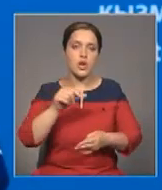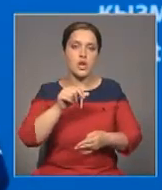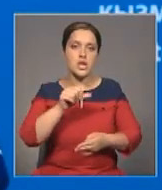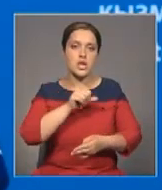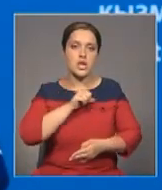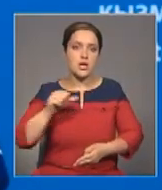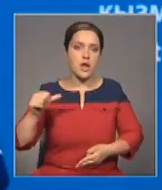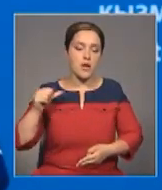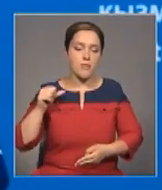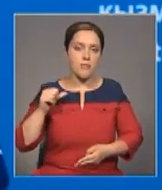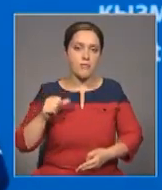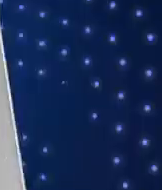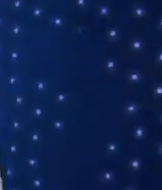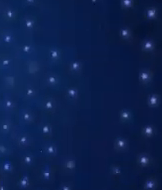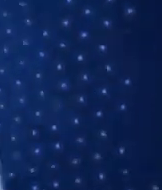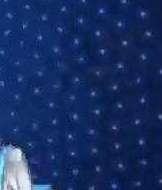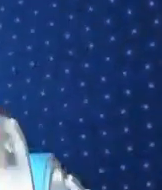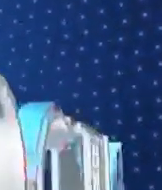личных.